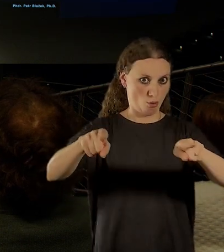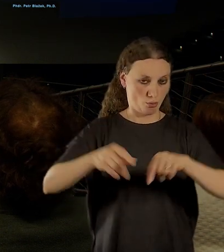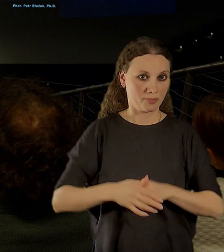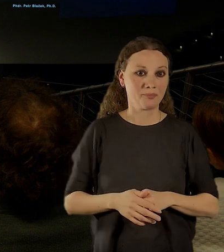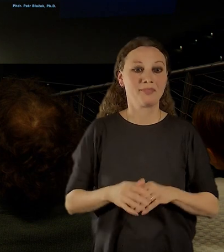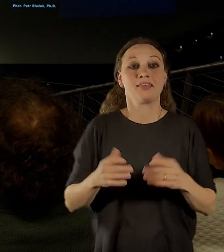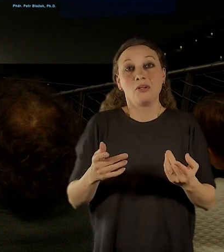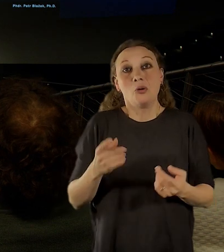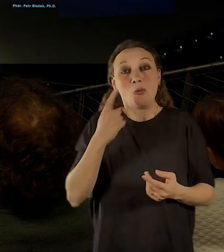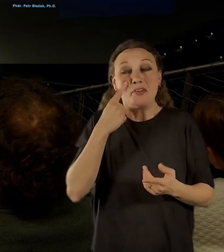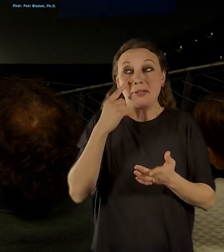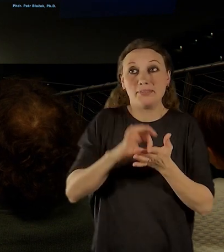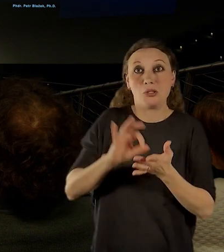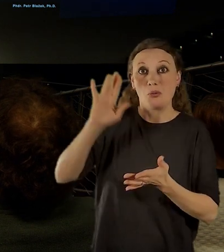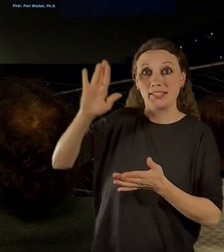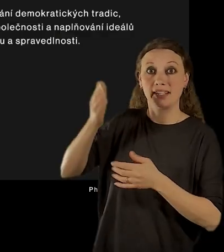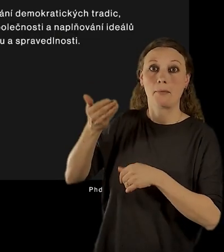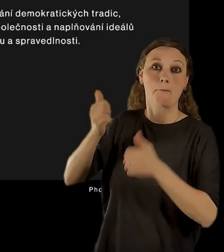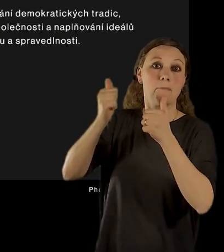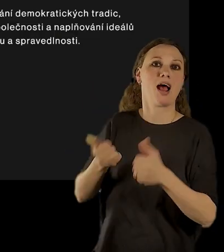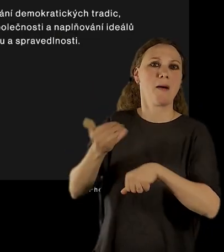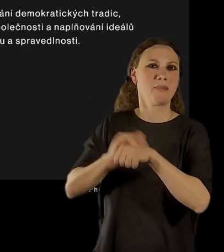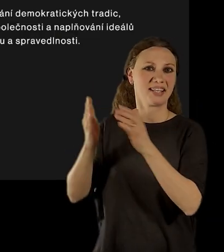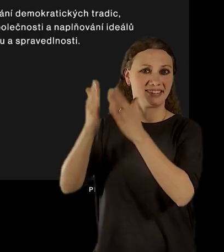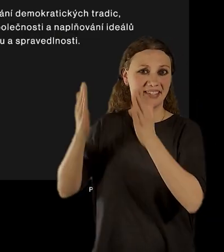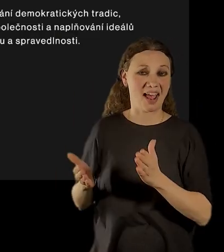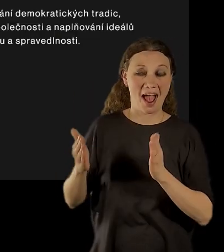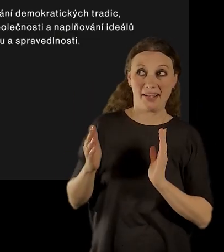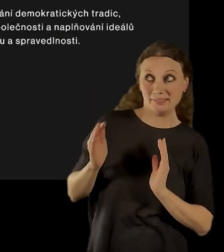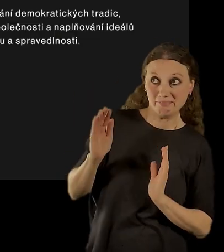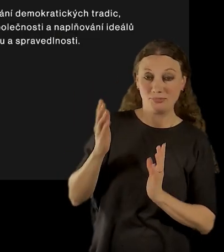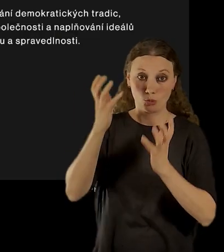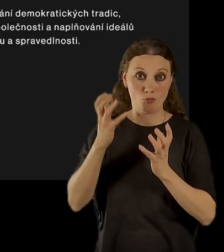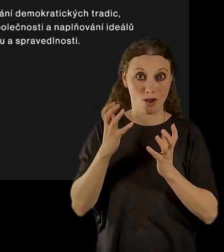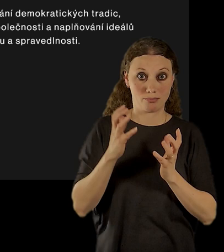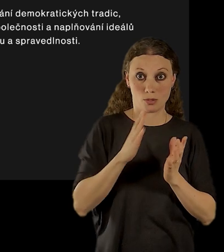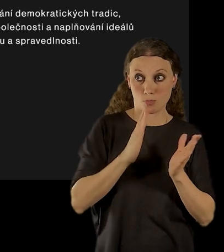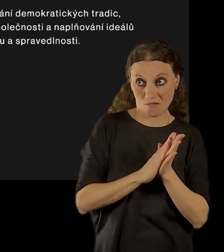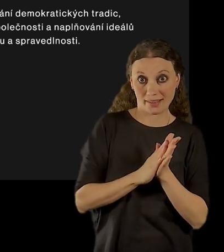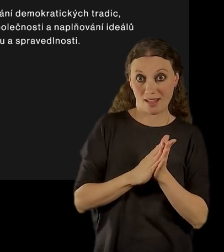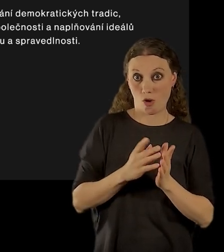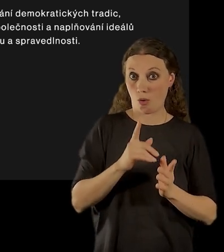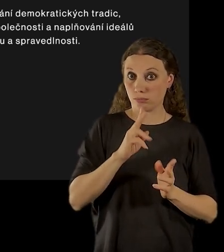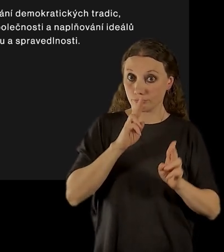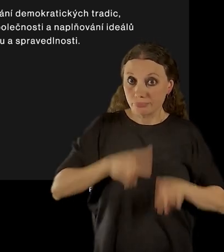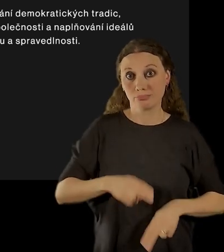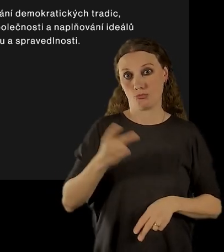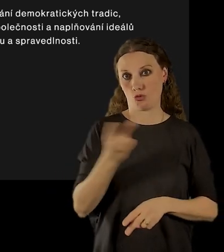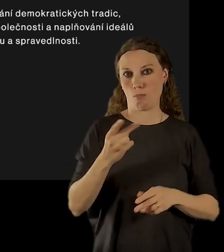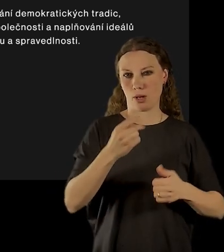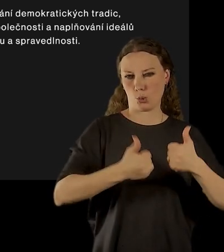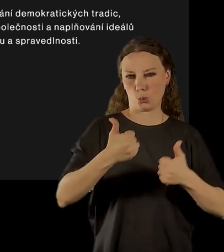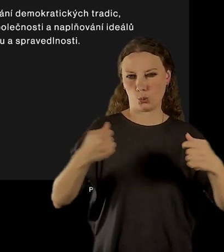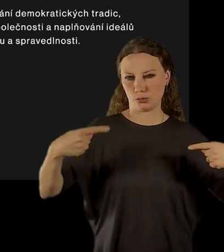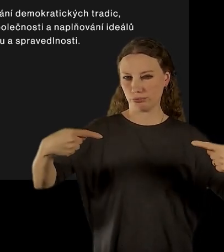magistrátu v jeho vedení, ale počítáme, že na jaře by tady ta